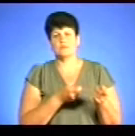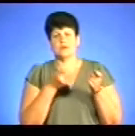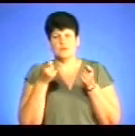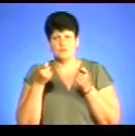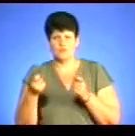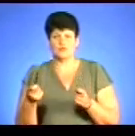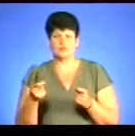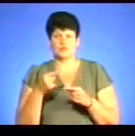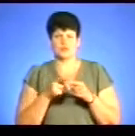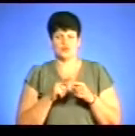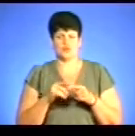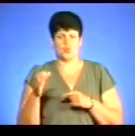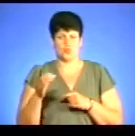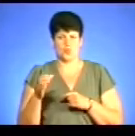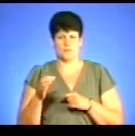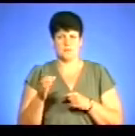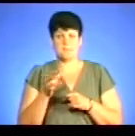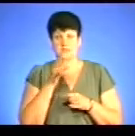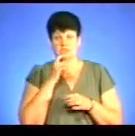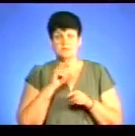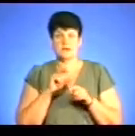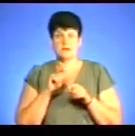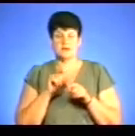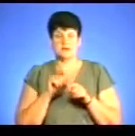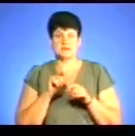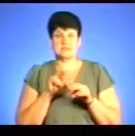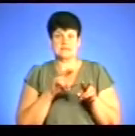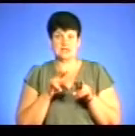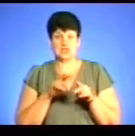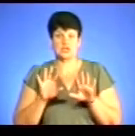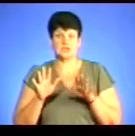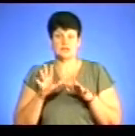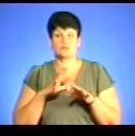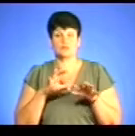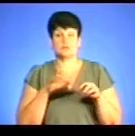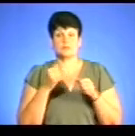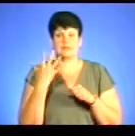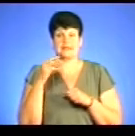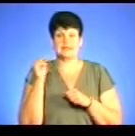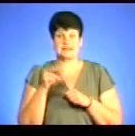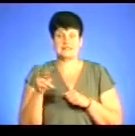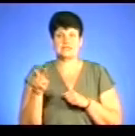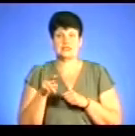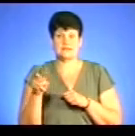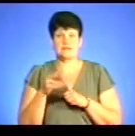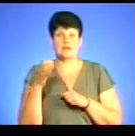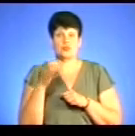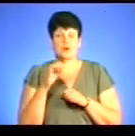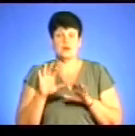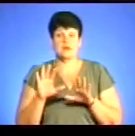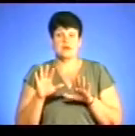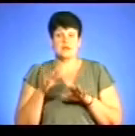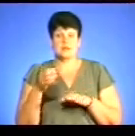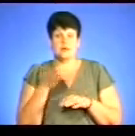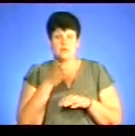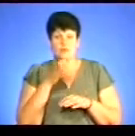алкоголю. Під час слідчих дій, санкціонованим судом, було вилучено понад 5 тисяч літрів алкогольних напоїв, понад 2